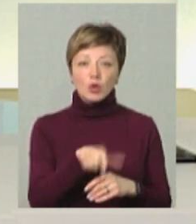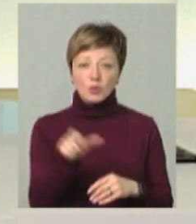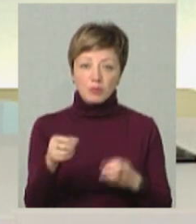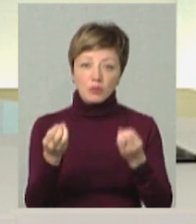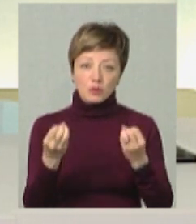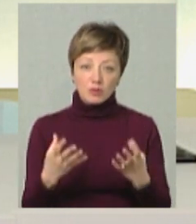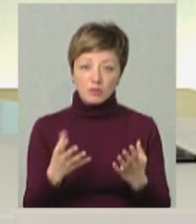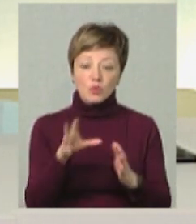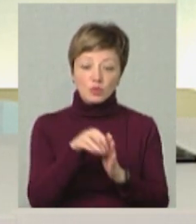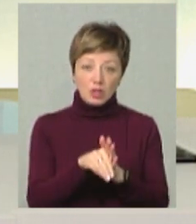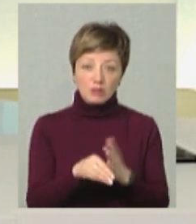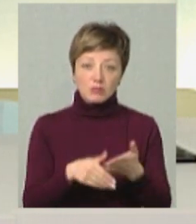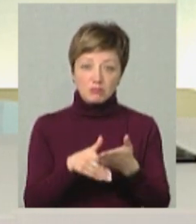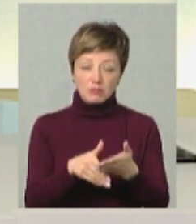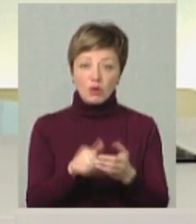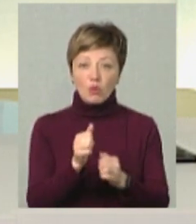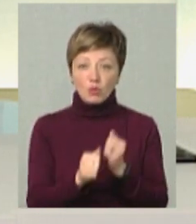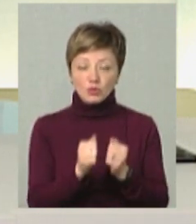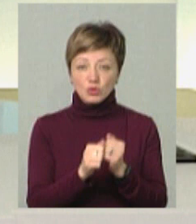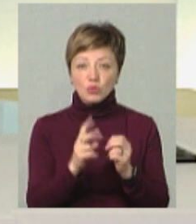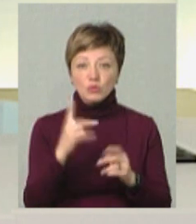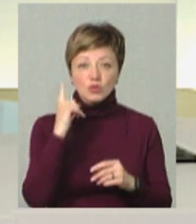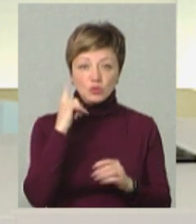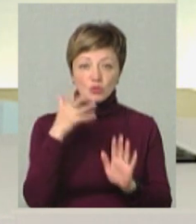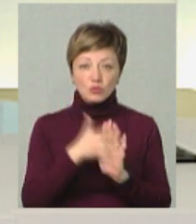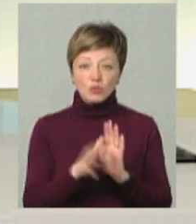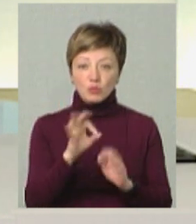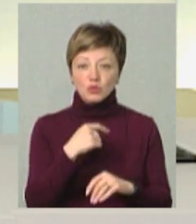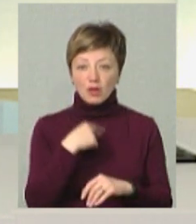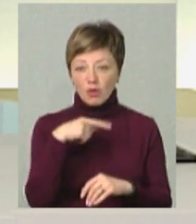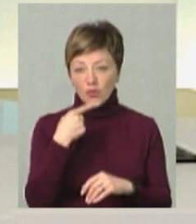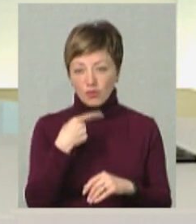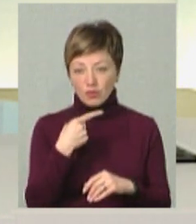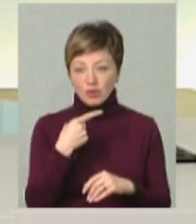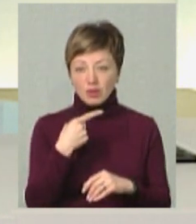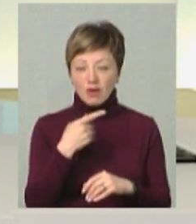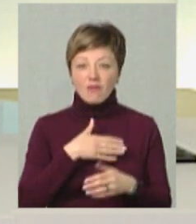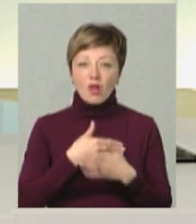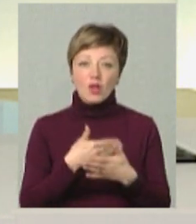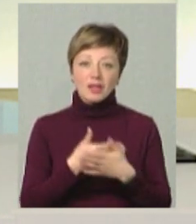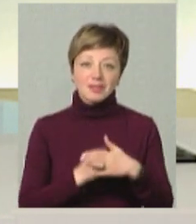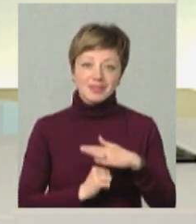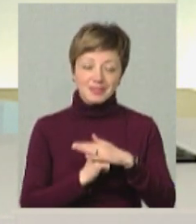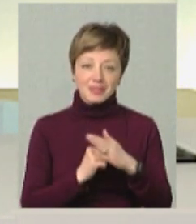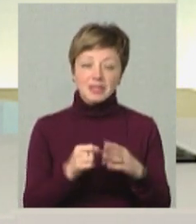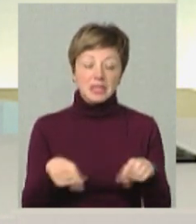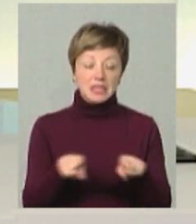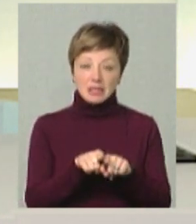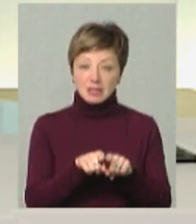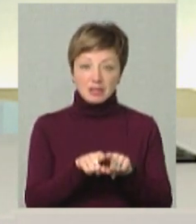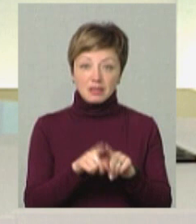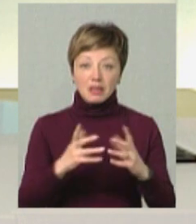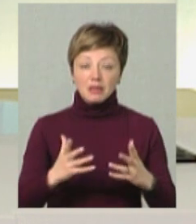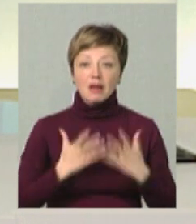простим, які там долучалися, ну, я думаю, кожен, хто почує, зрозуміє, про що я говорю, якби, ну, волонтерські ці засади, настільки вони